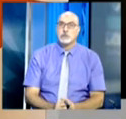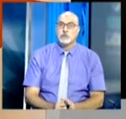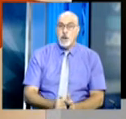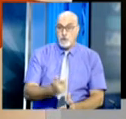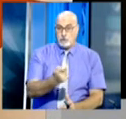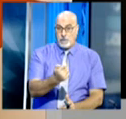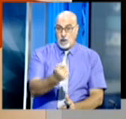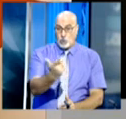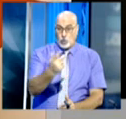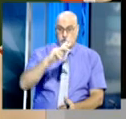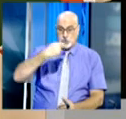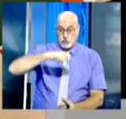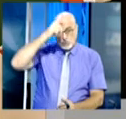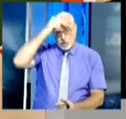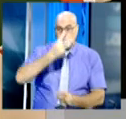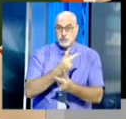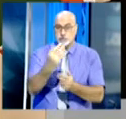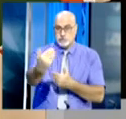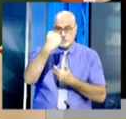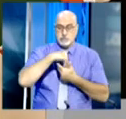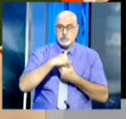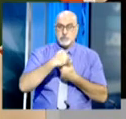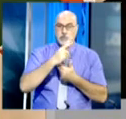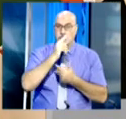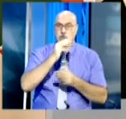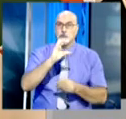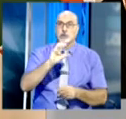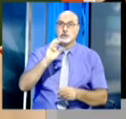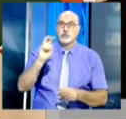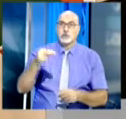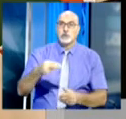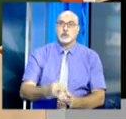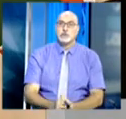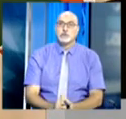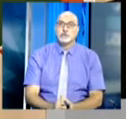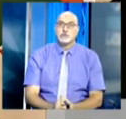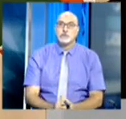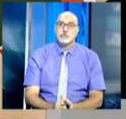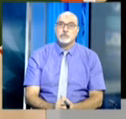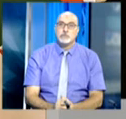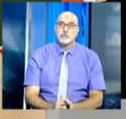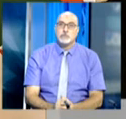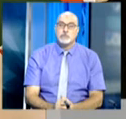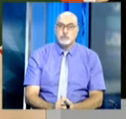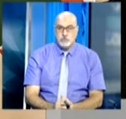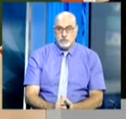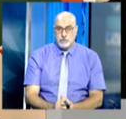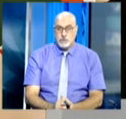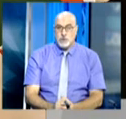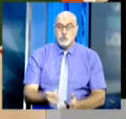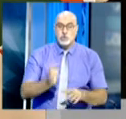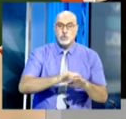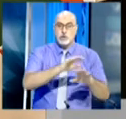بها رئيسة المجر السيدة كاتلين نوفاك إلى الجزائر بدعوة من